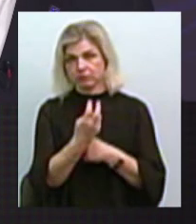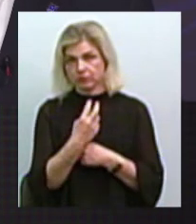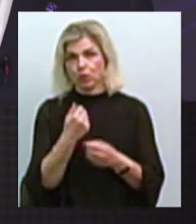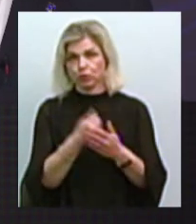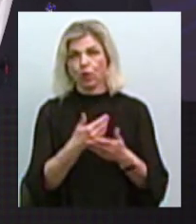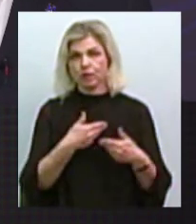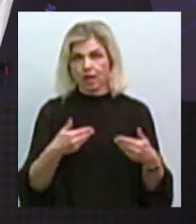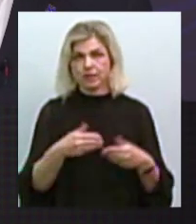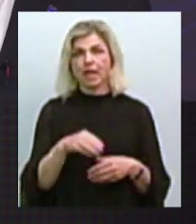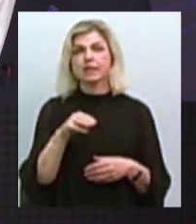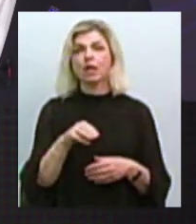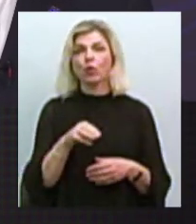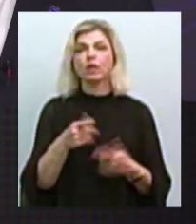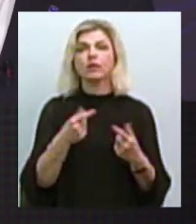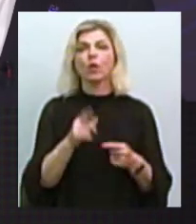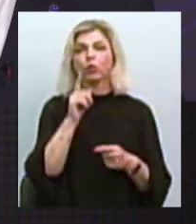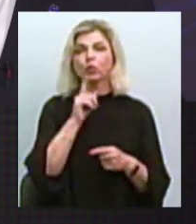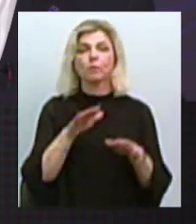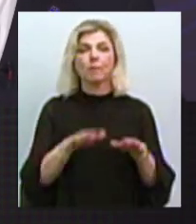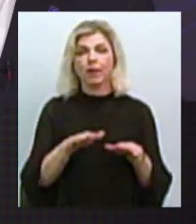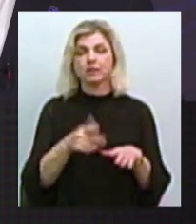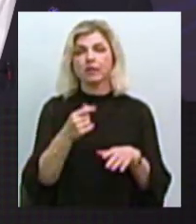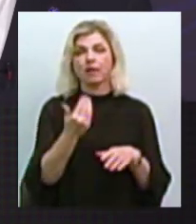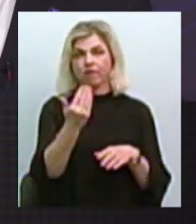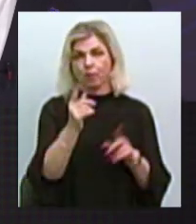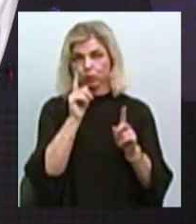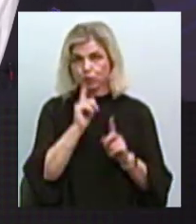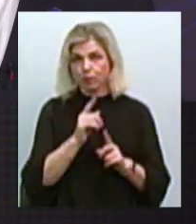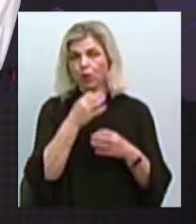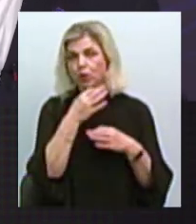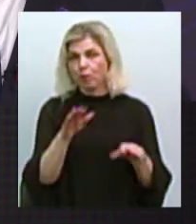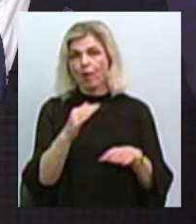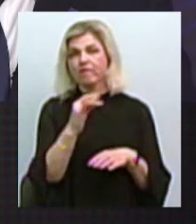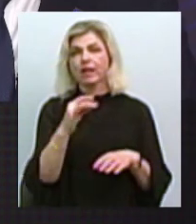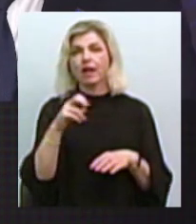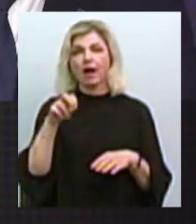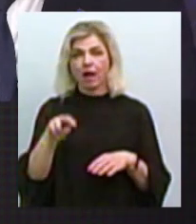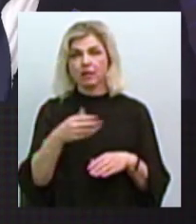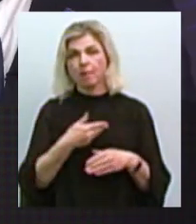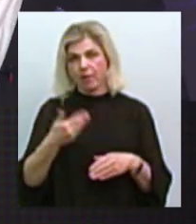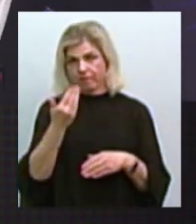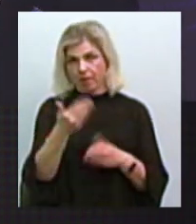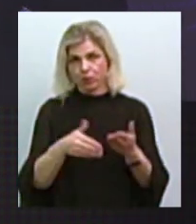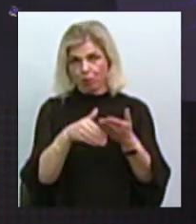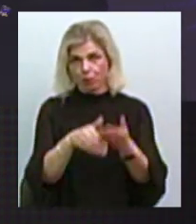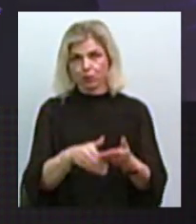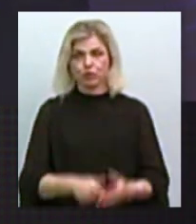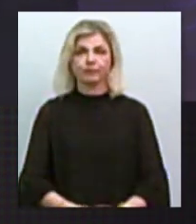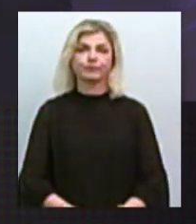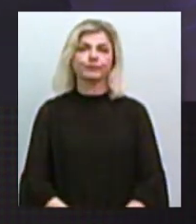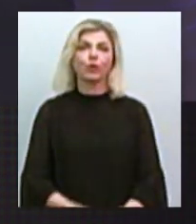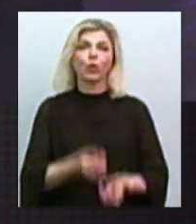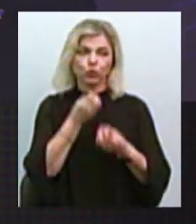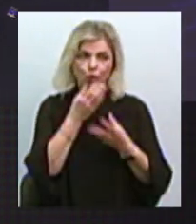територіально, де вам зручно, до будь-якого центру зайнятості, до будь-якої філії, ми вам допоможемо. Добре.